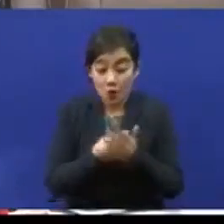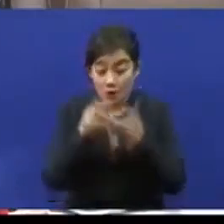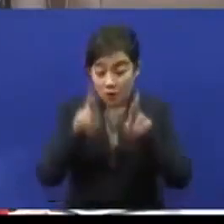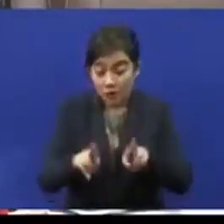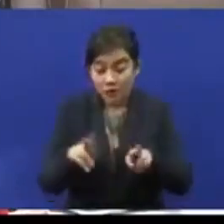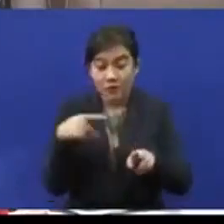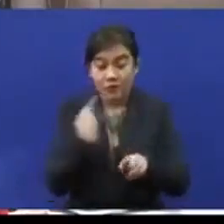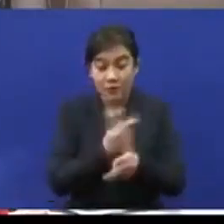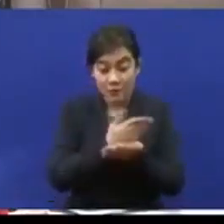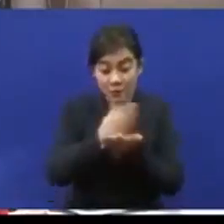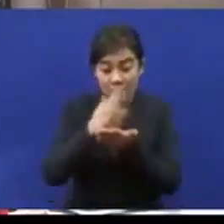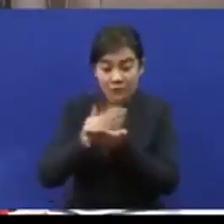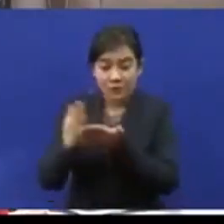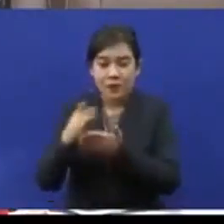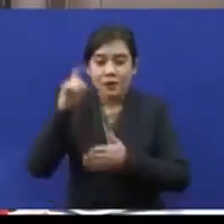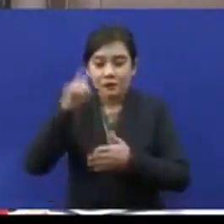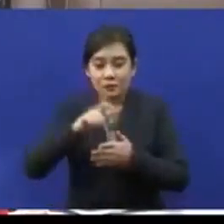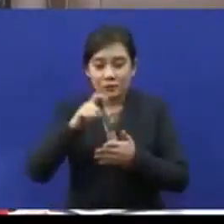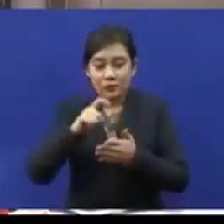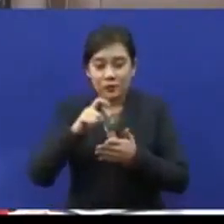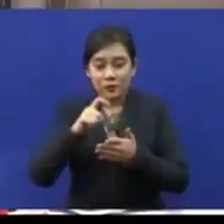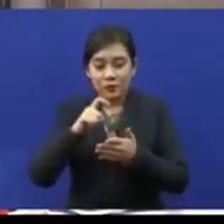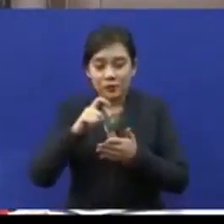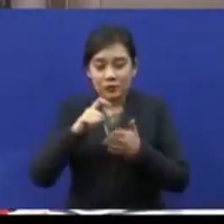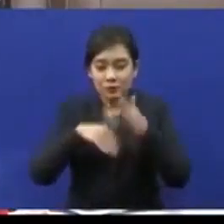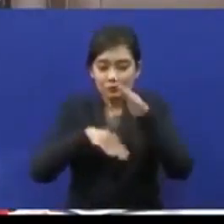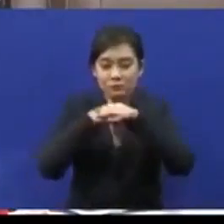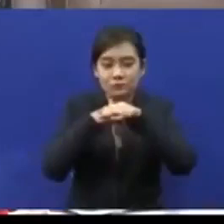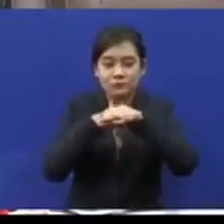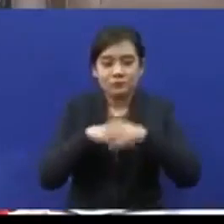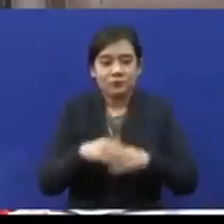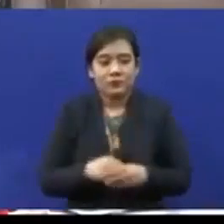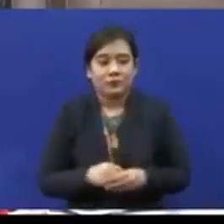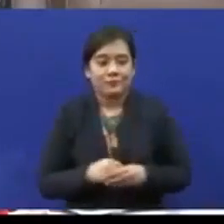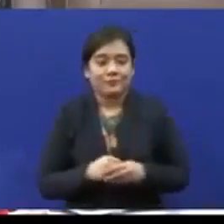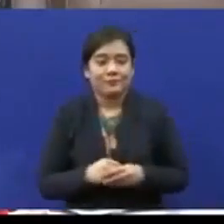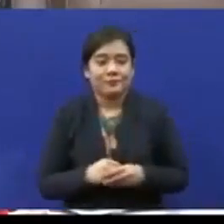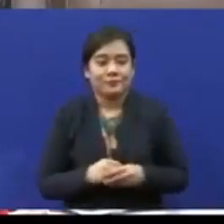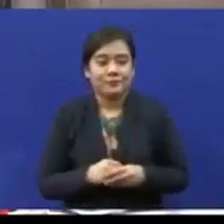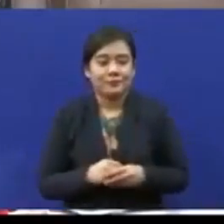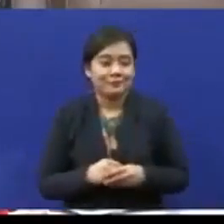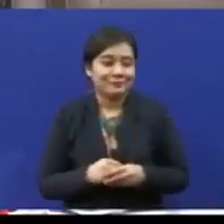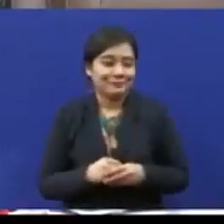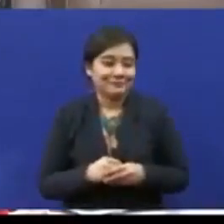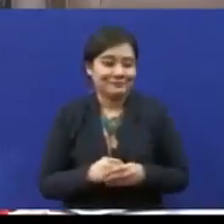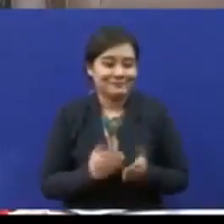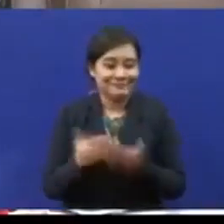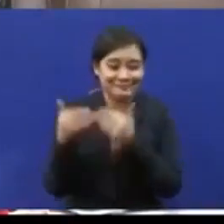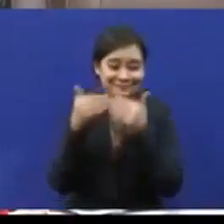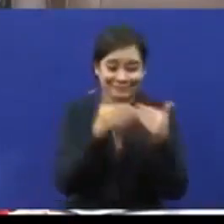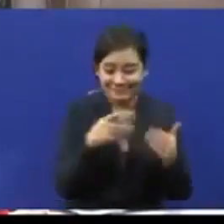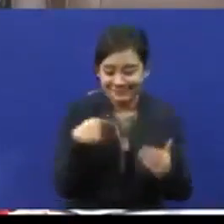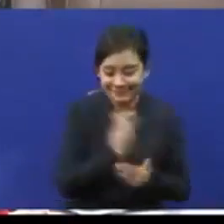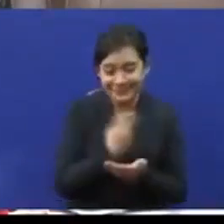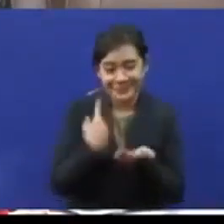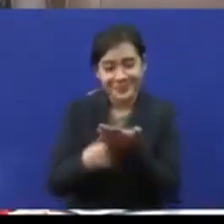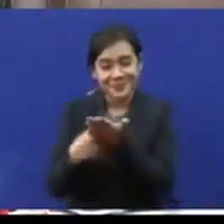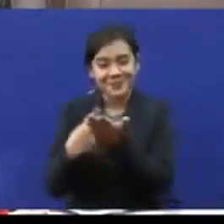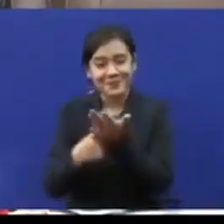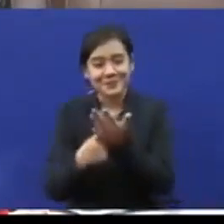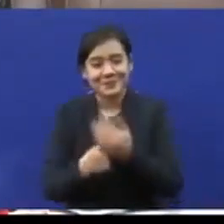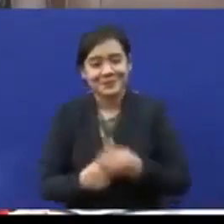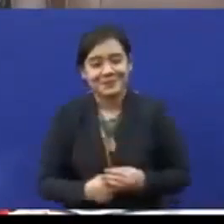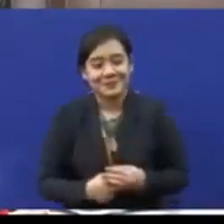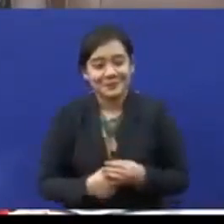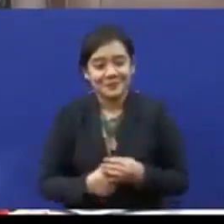keberkesanan mesti dimaksimalkan. Tuan Speaker seterusnya saya ingin membincangkan keperluan utama ibu bapa yang